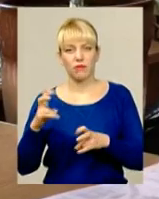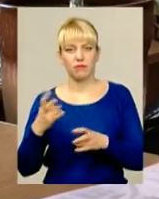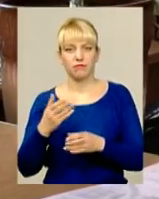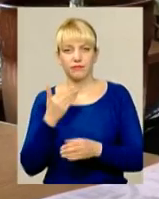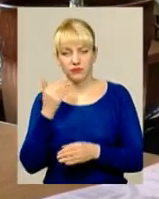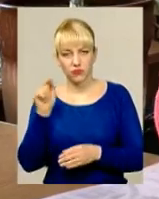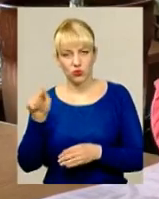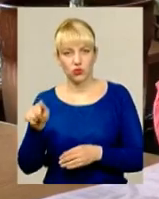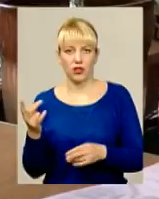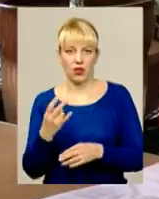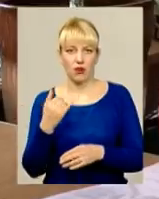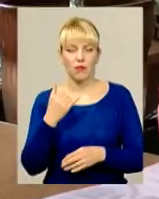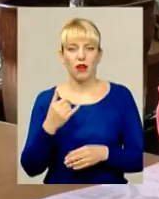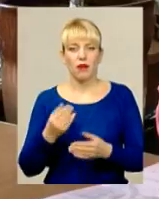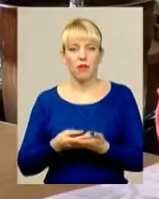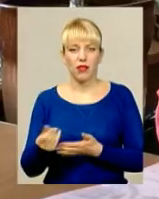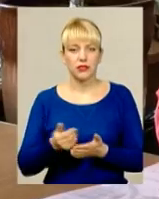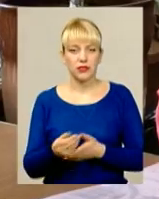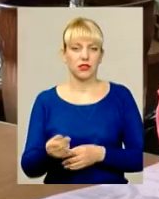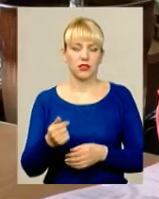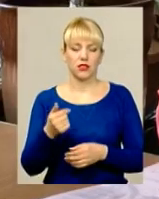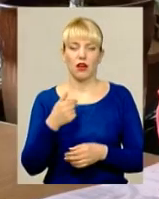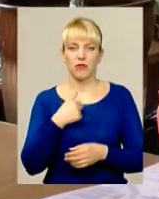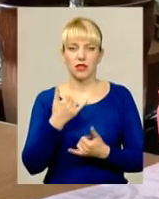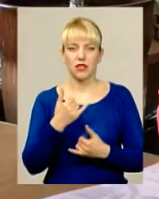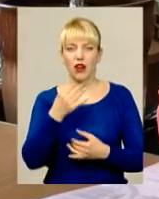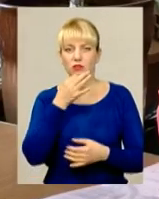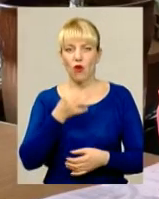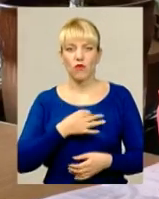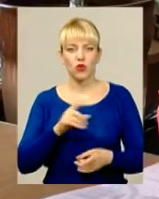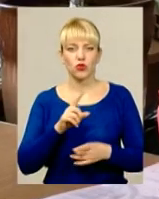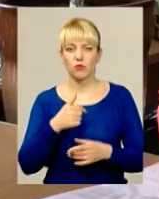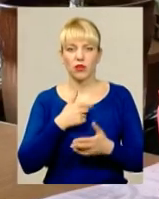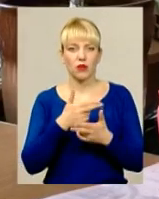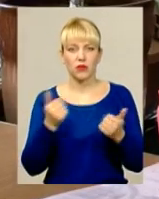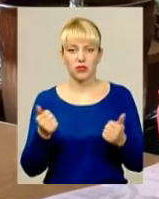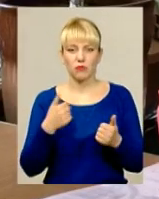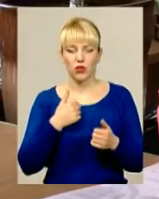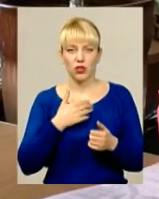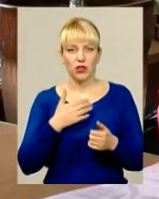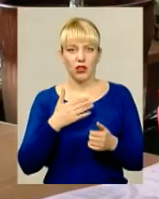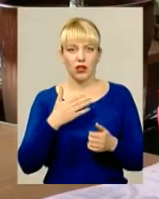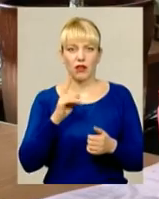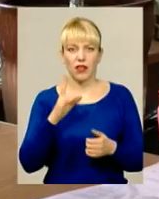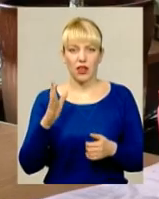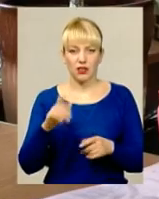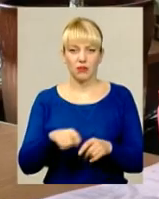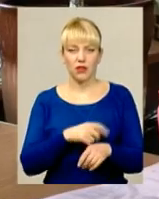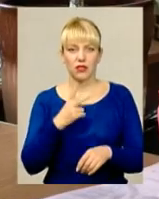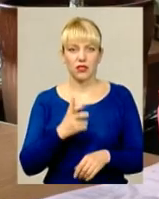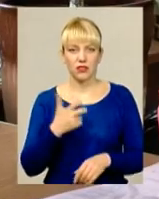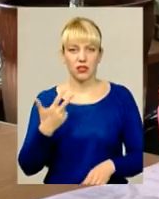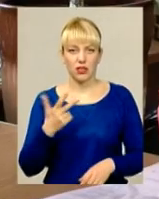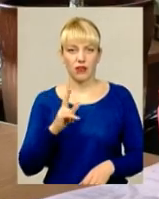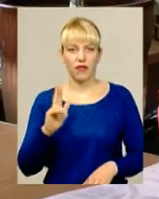мені зараз кажуть, що не признають мої квадратні метри, 303 квадрата